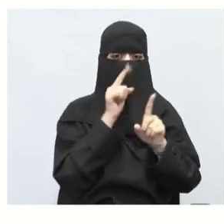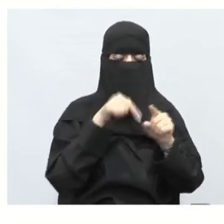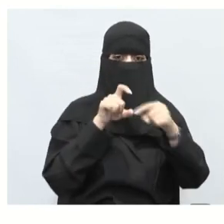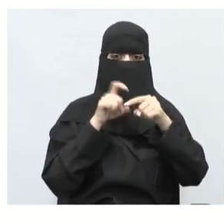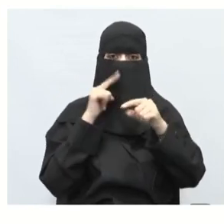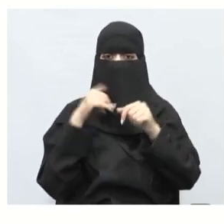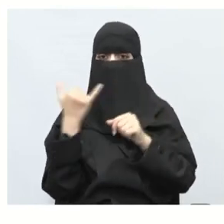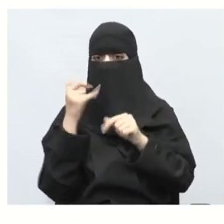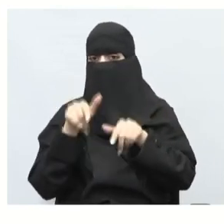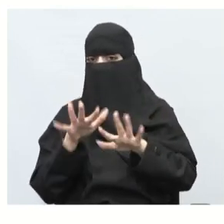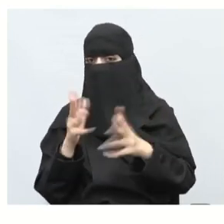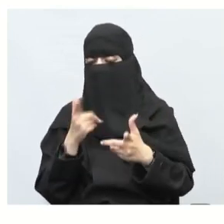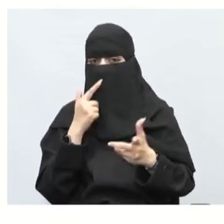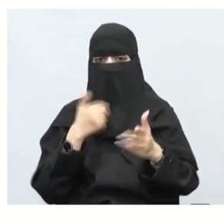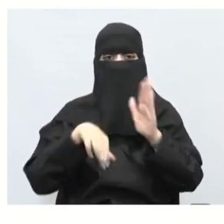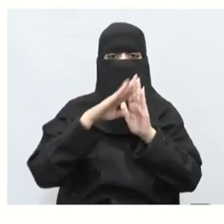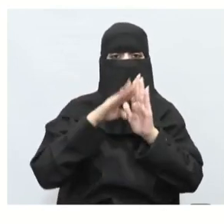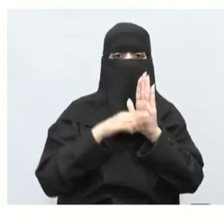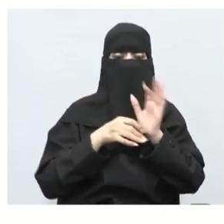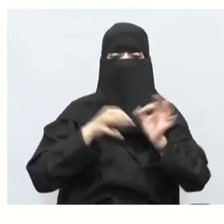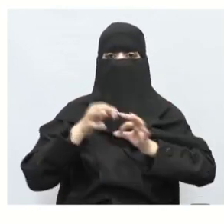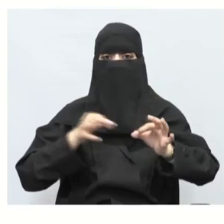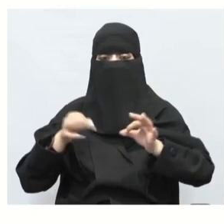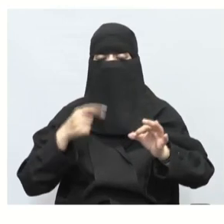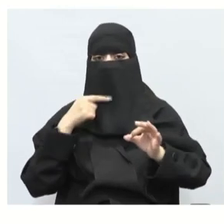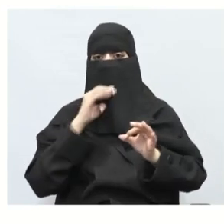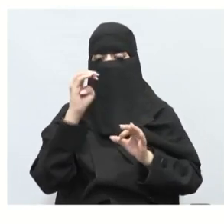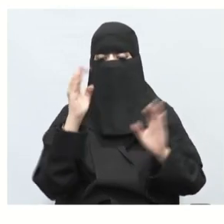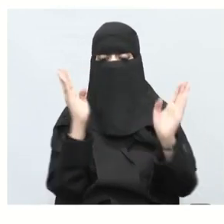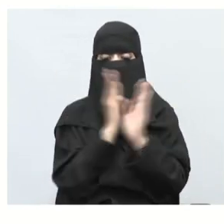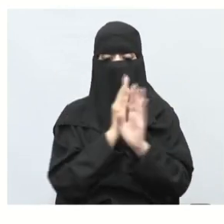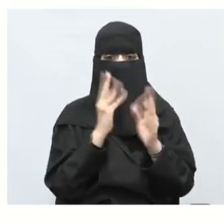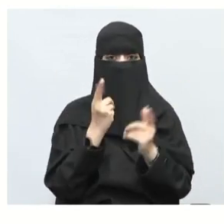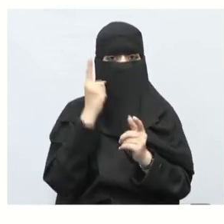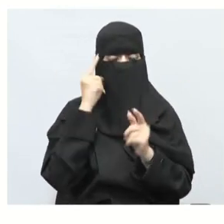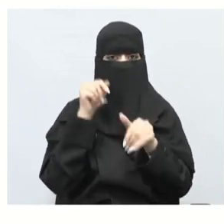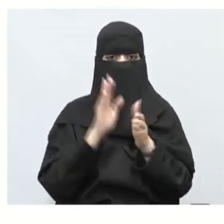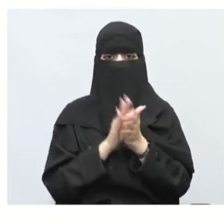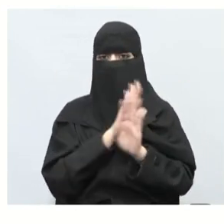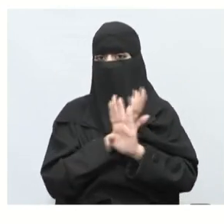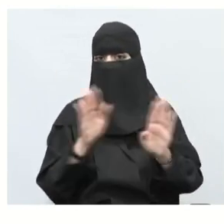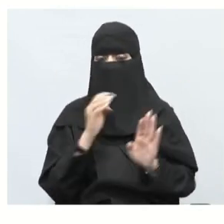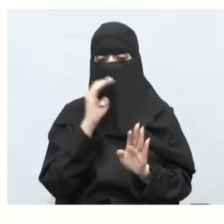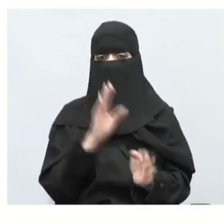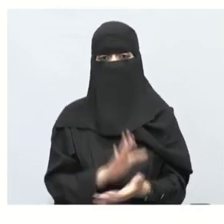أنا يهمني الآن تعرف كيف تطبق استراتيجية الحل العكسية كده خلصنا